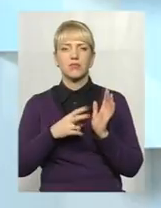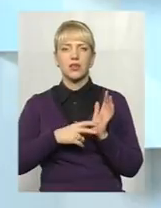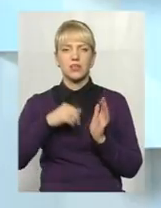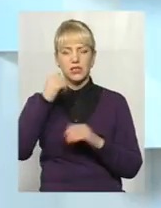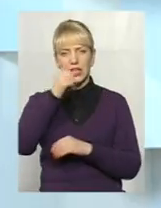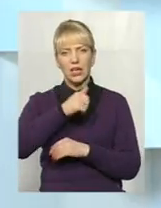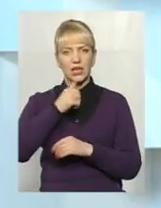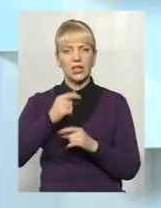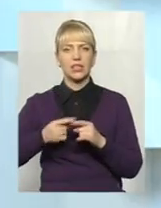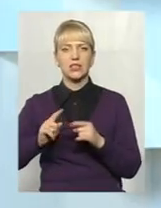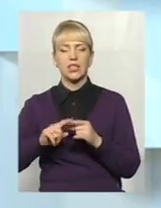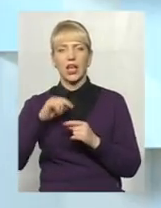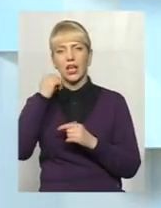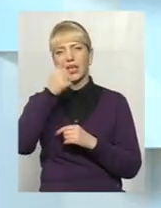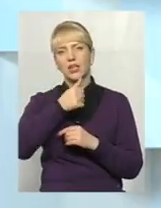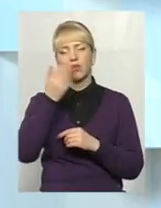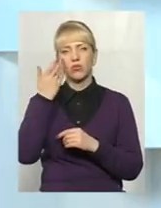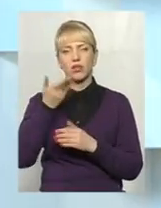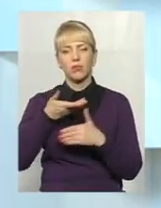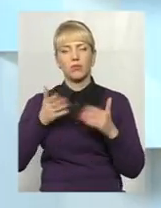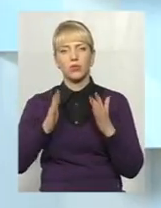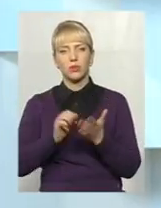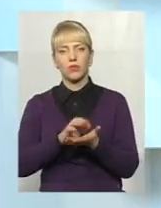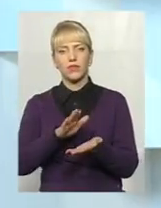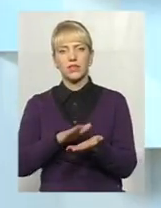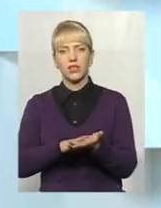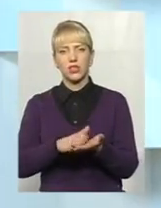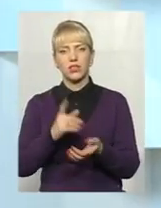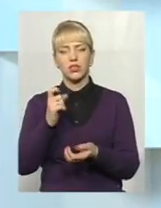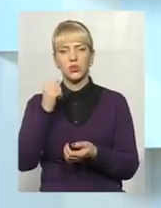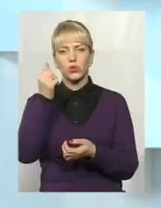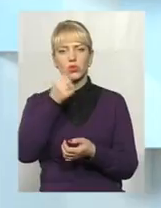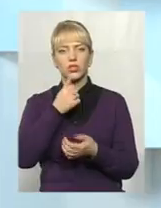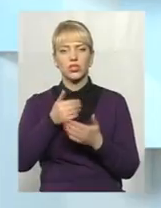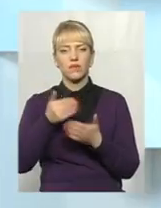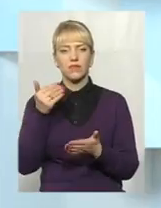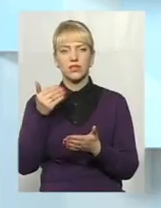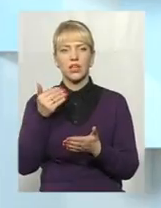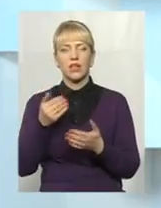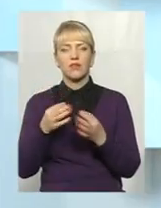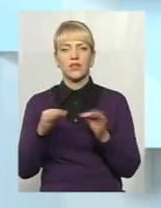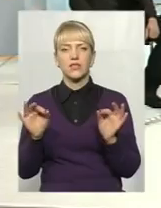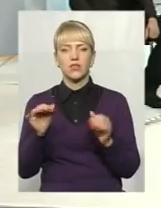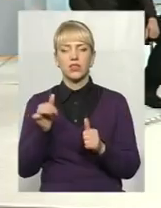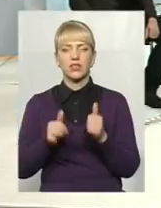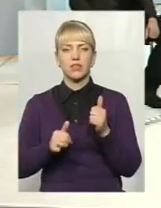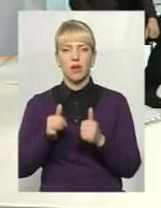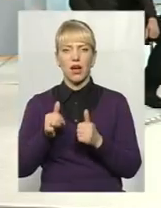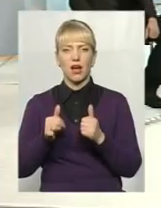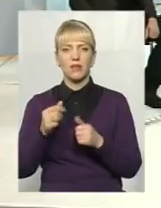рік – це рік, коли ми будемо відзначати сторіччя від визвольних змагань